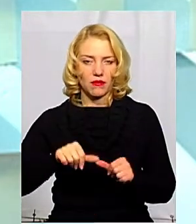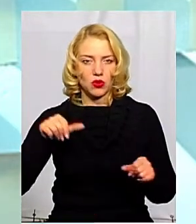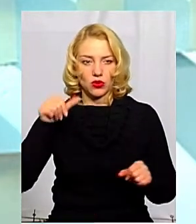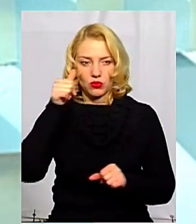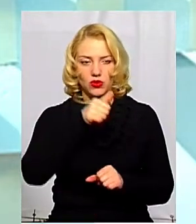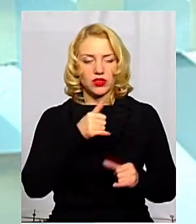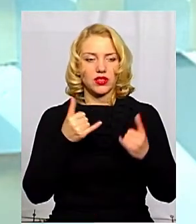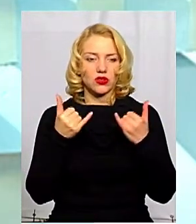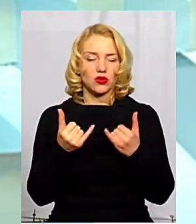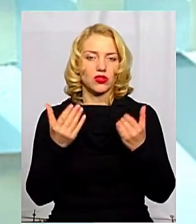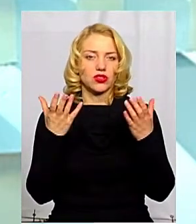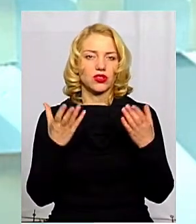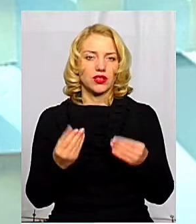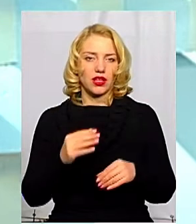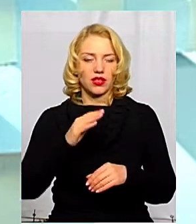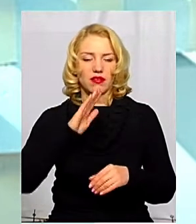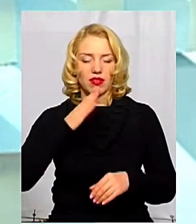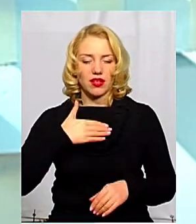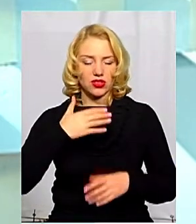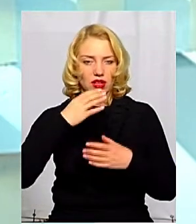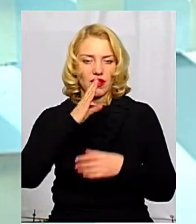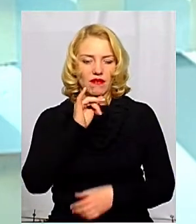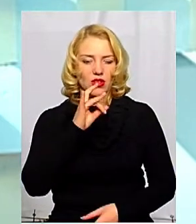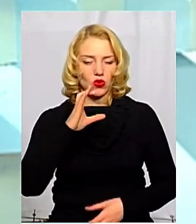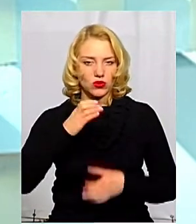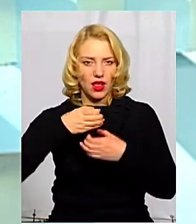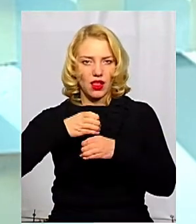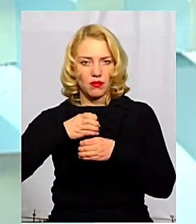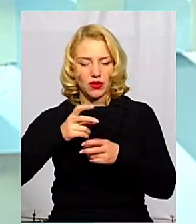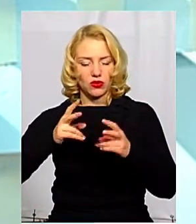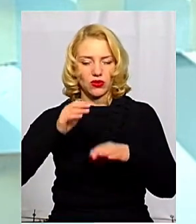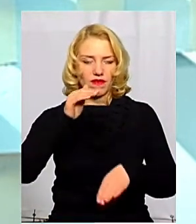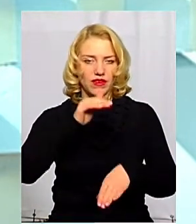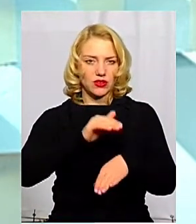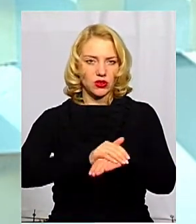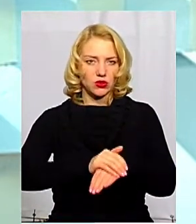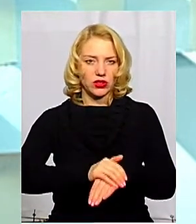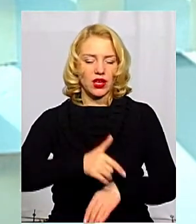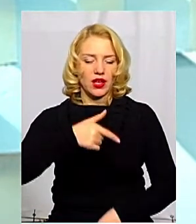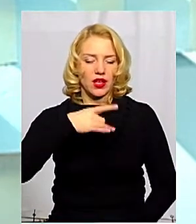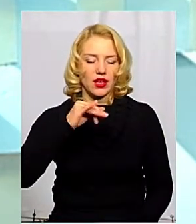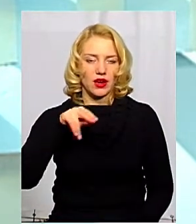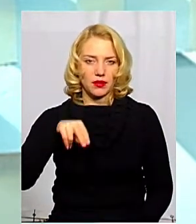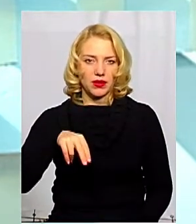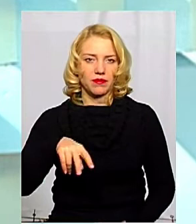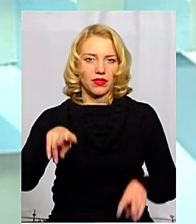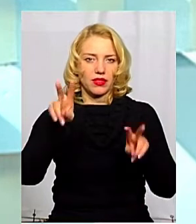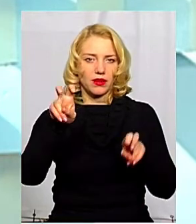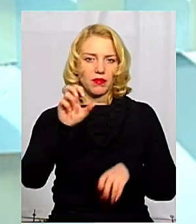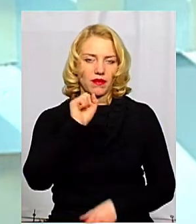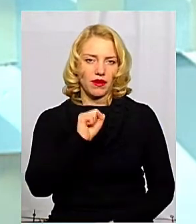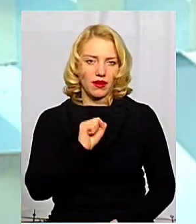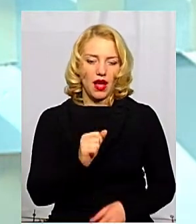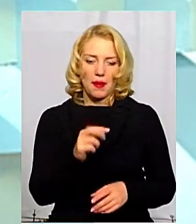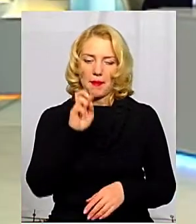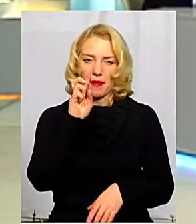сьогоднішній день наша вірусологічна лабораторія фіксує грип типу А. А грип типу Б ми не фіксували